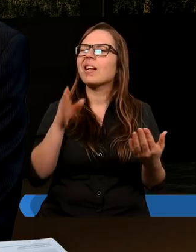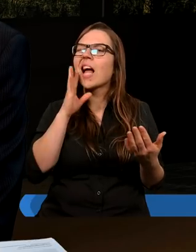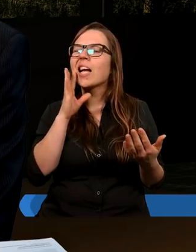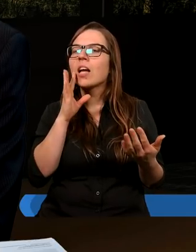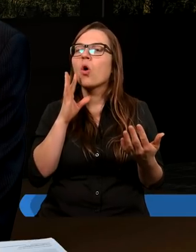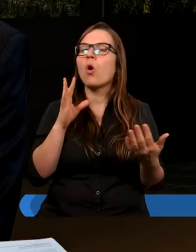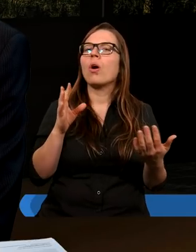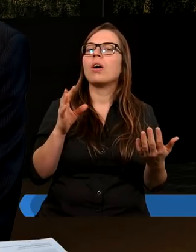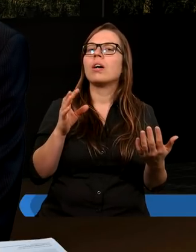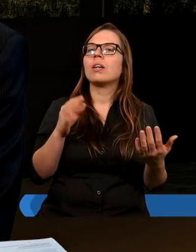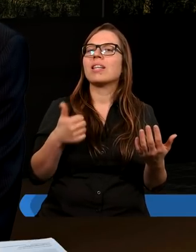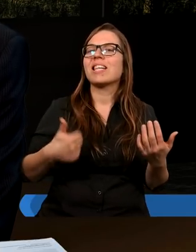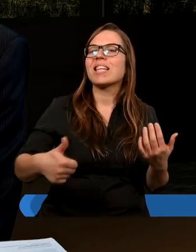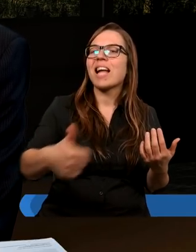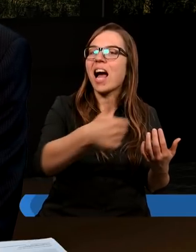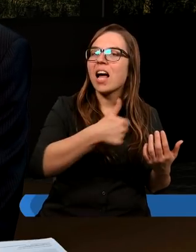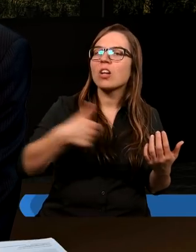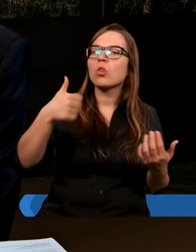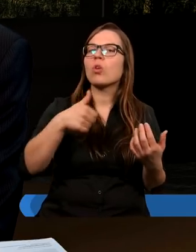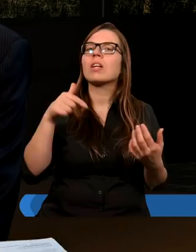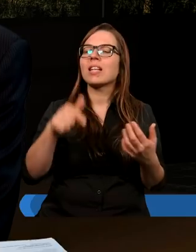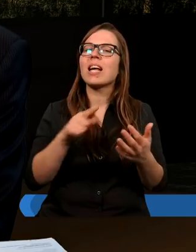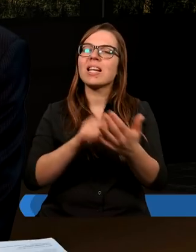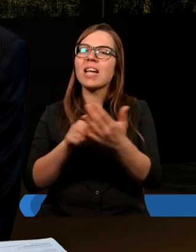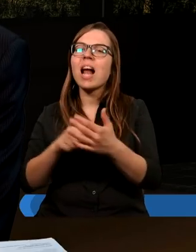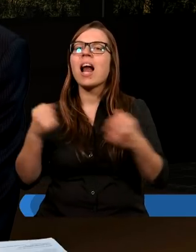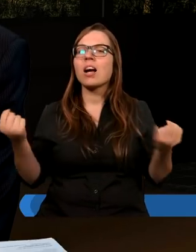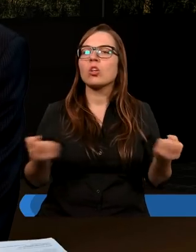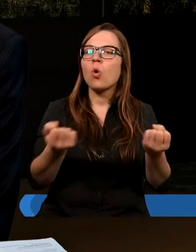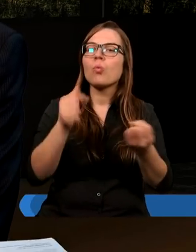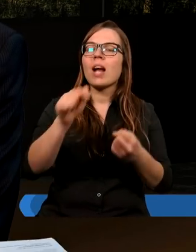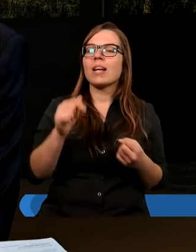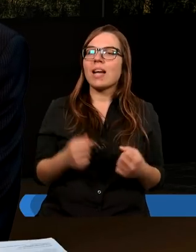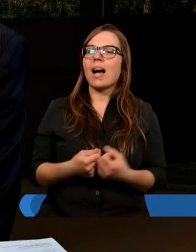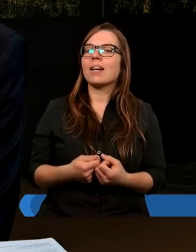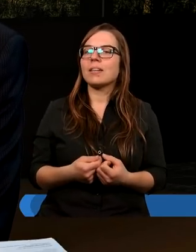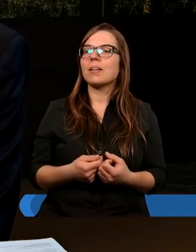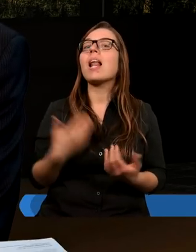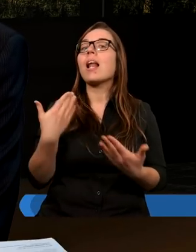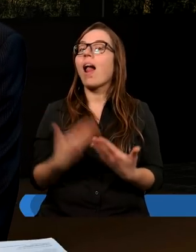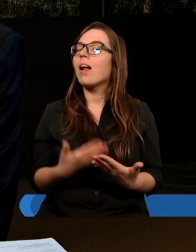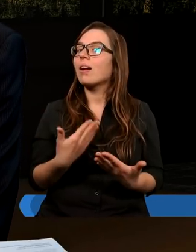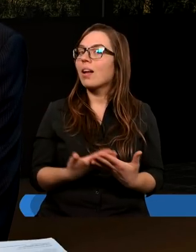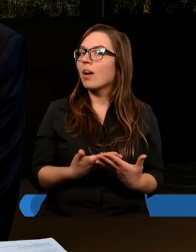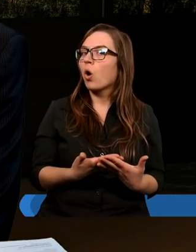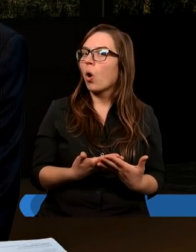zjednoczenia się w celach, w dążeniach. I dlatego